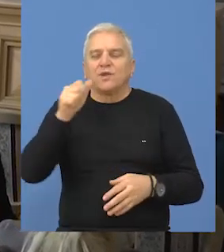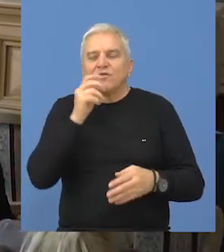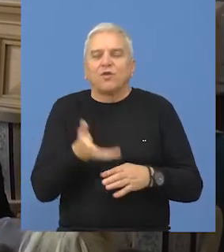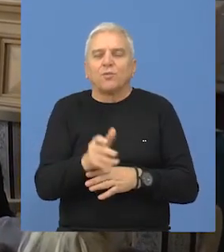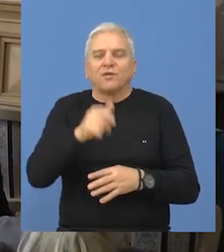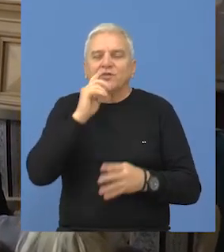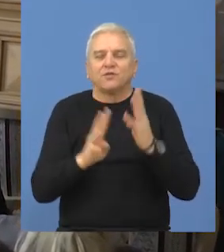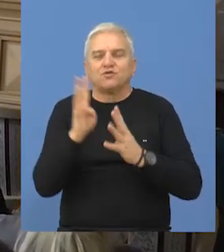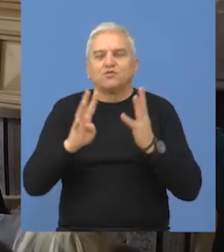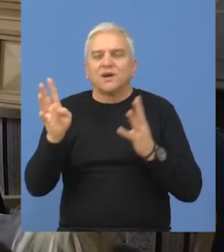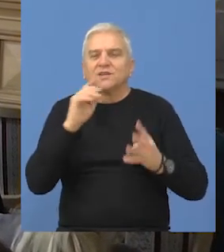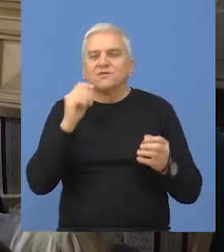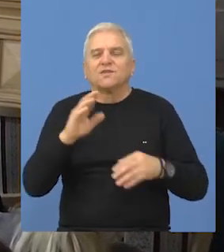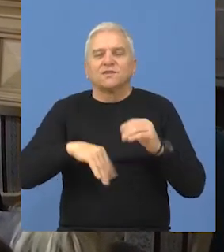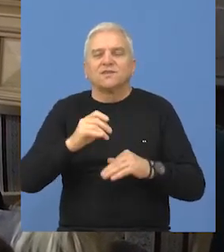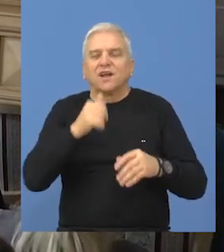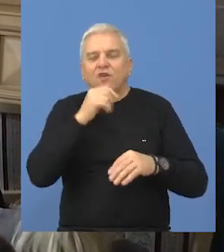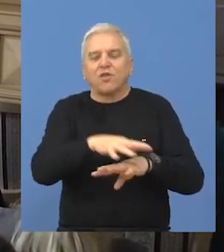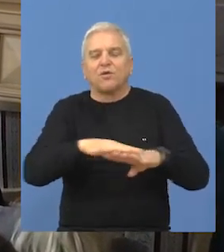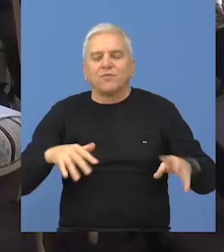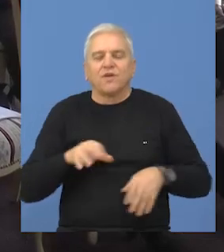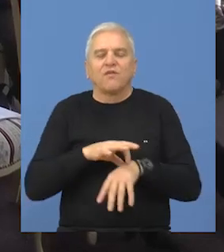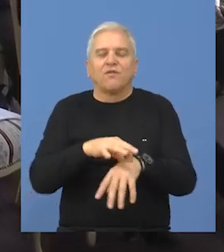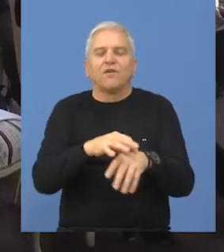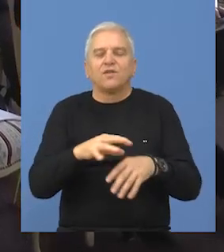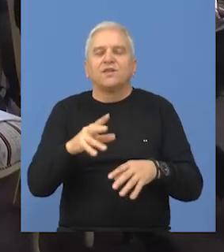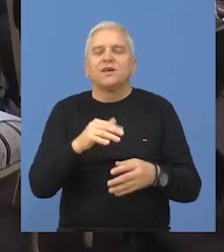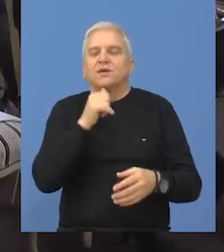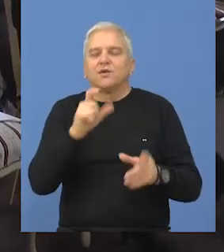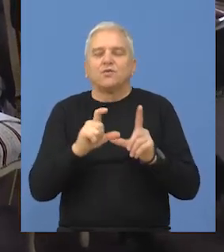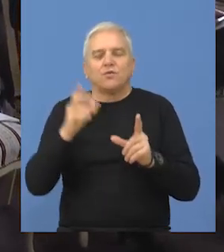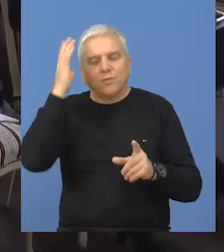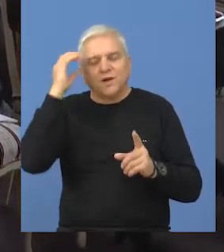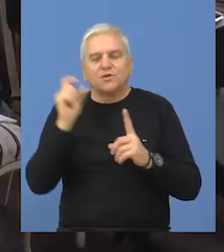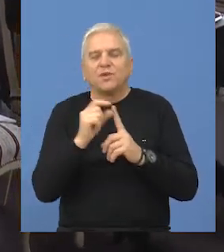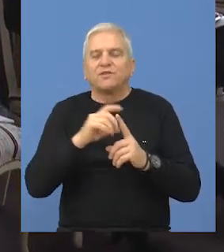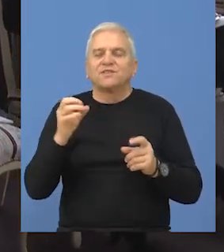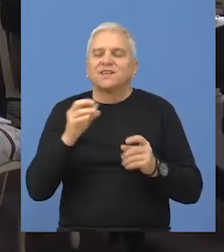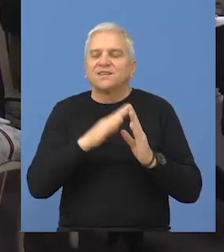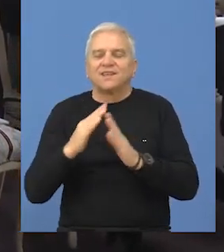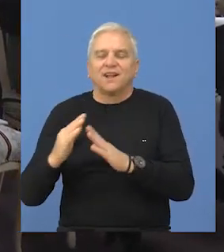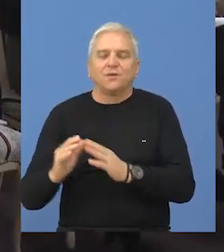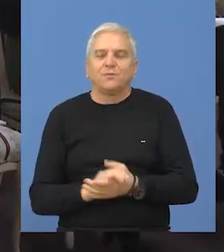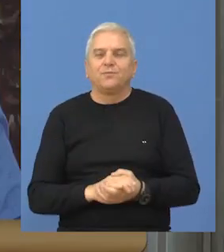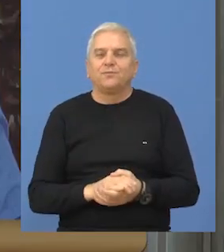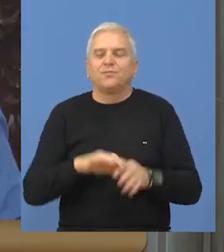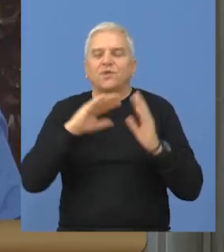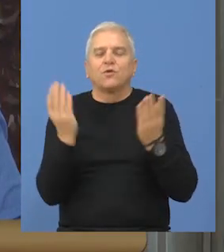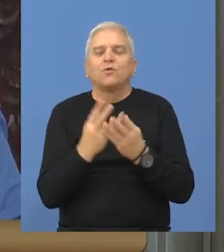poljoprivredu, vodoprivredu i šumarstvo, za izgradnju magistralnih vodova vodovodne mreže u Bačkom Petrovom selu.